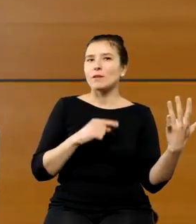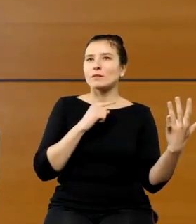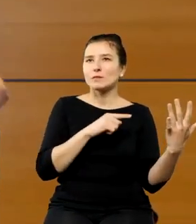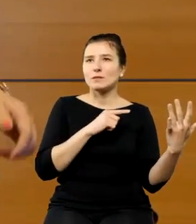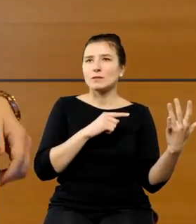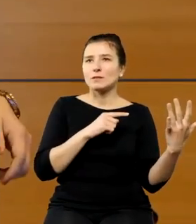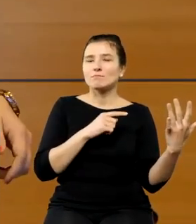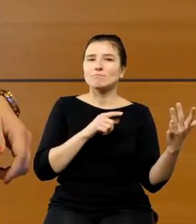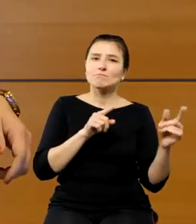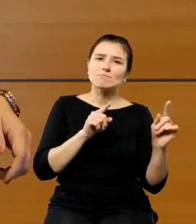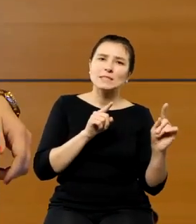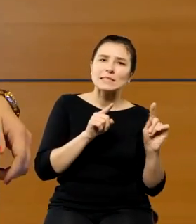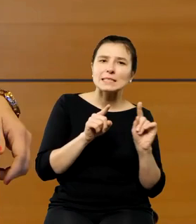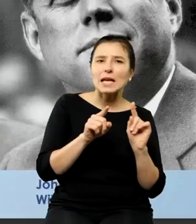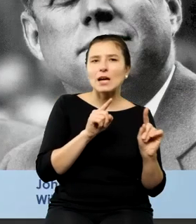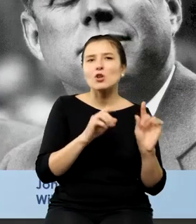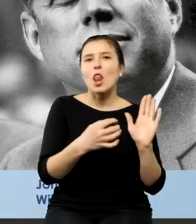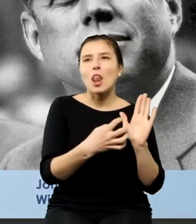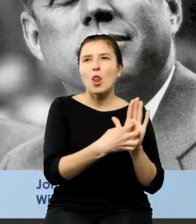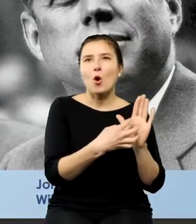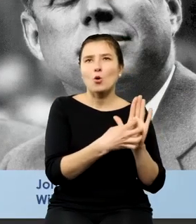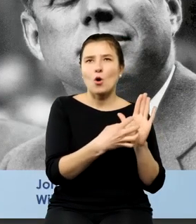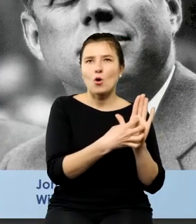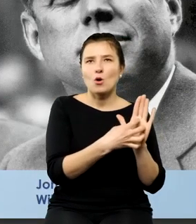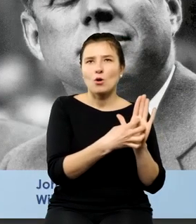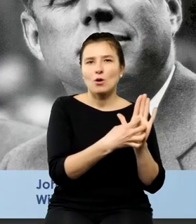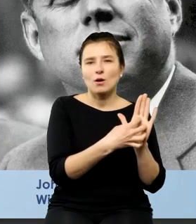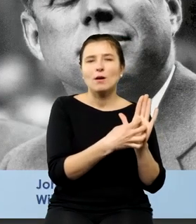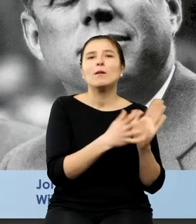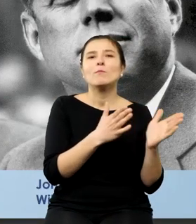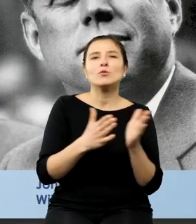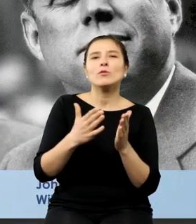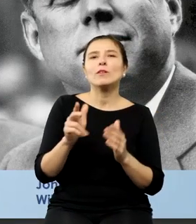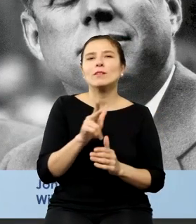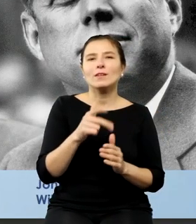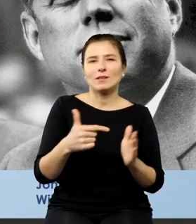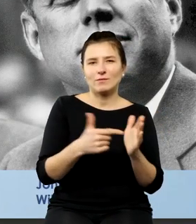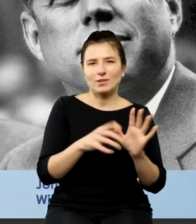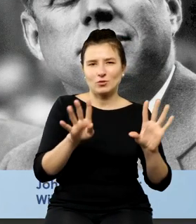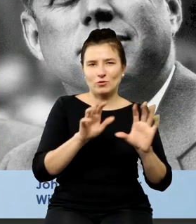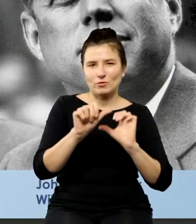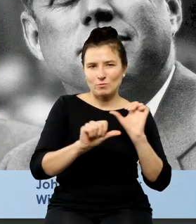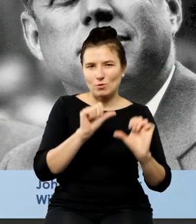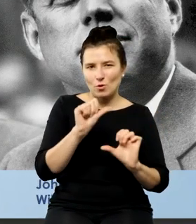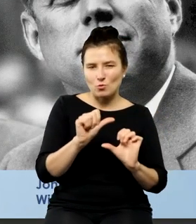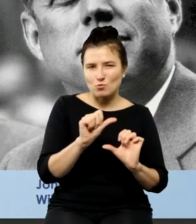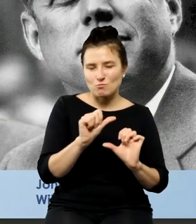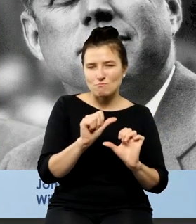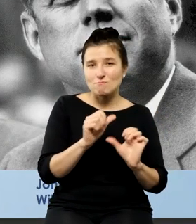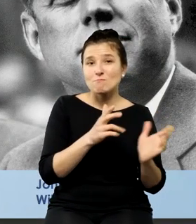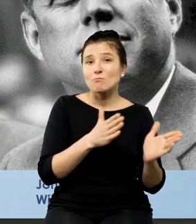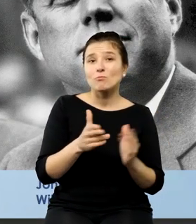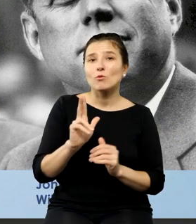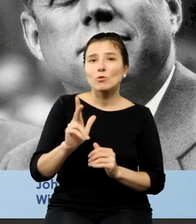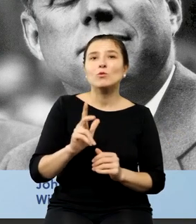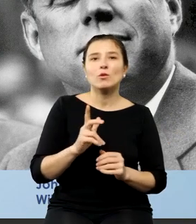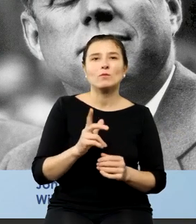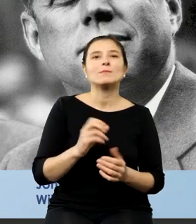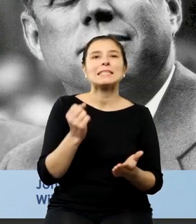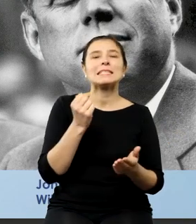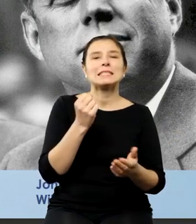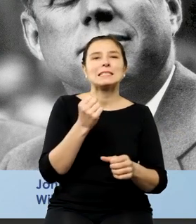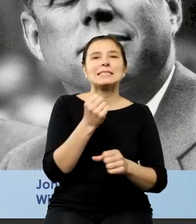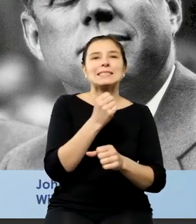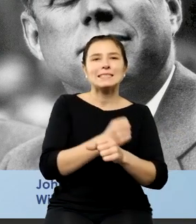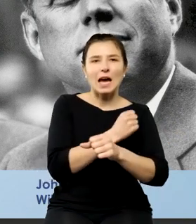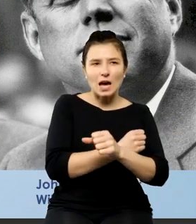znaczek, logotyp przygotowany w 2009 roku przez Starostwo Powiatowe w Olsztynie,